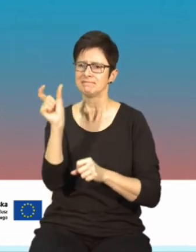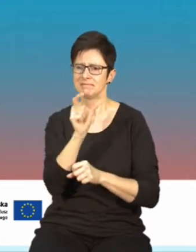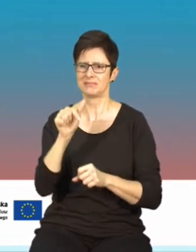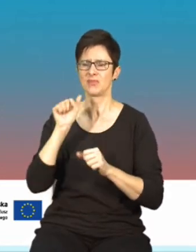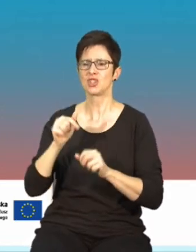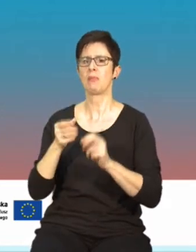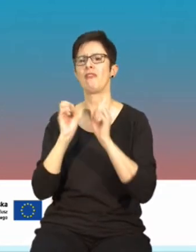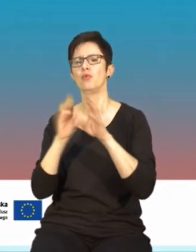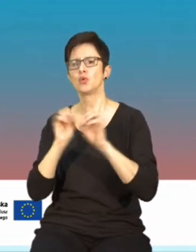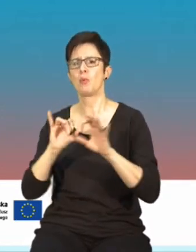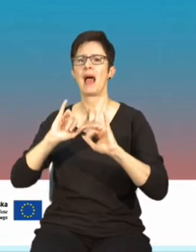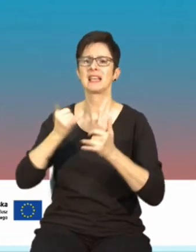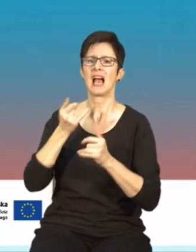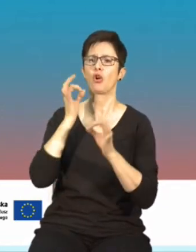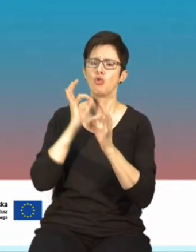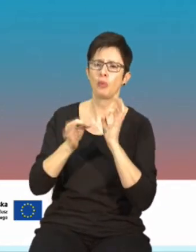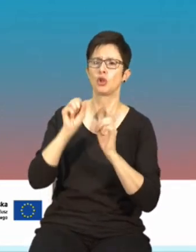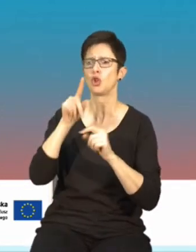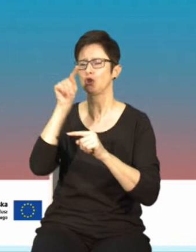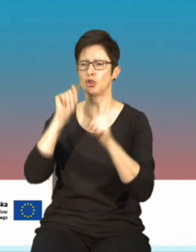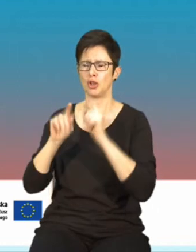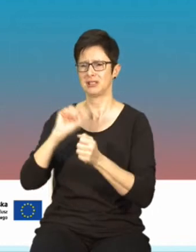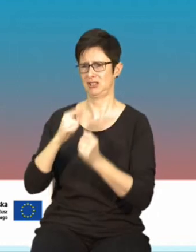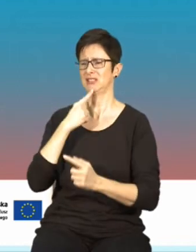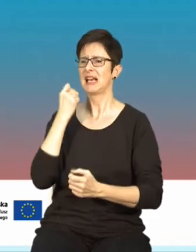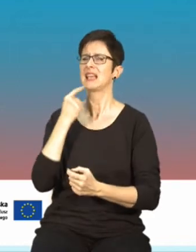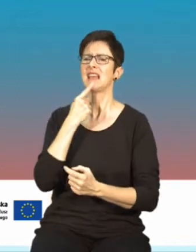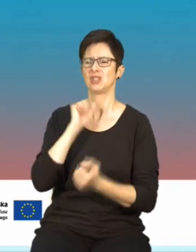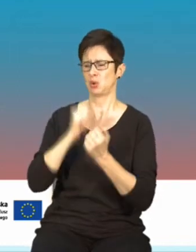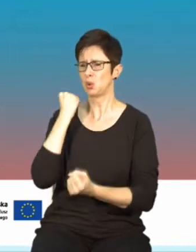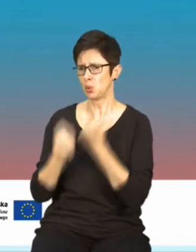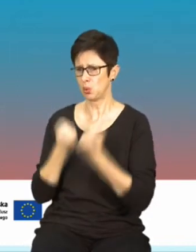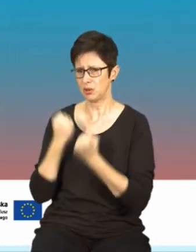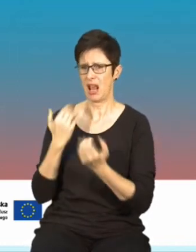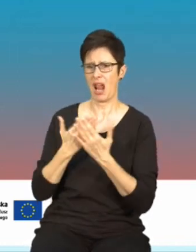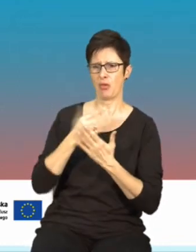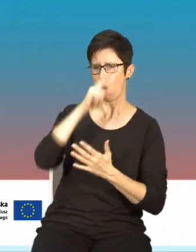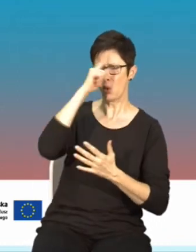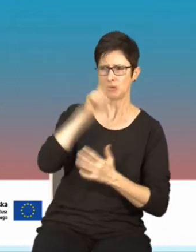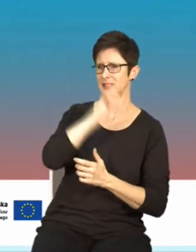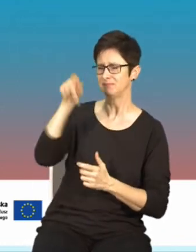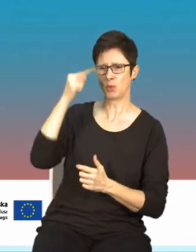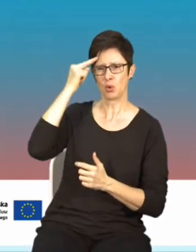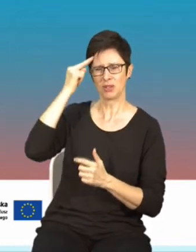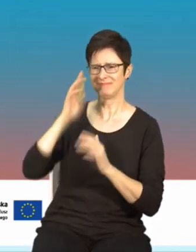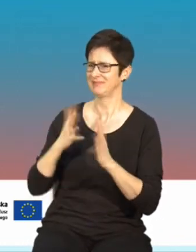tłumaczyć, jakie te właściwe jednostki są. I przede wszystkim to, co powtórzę po raz kolejny,